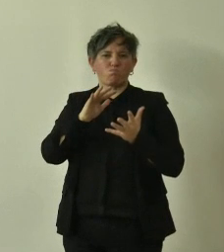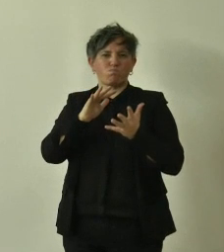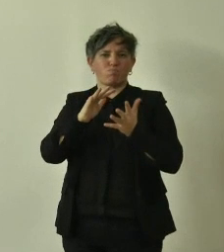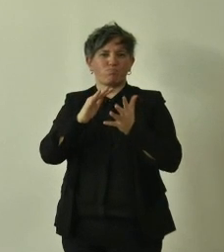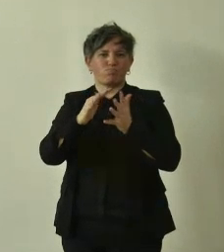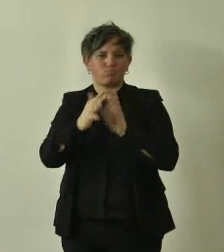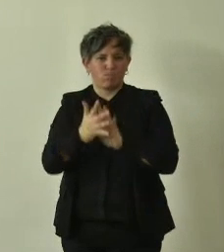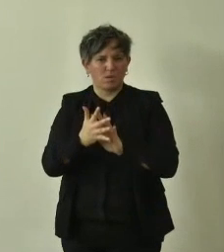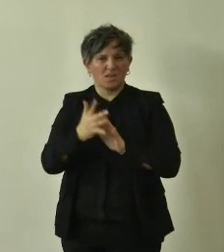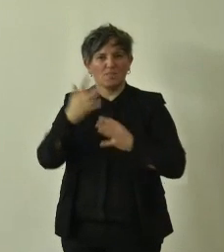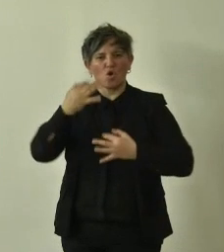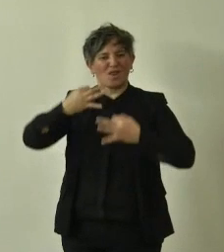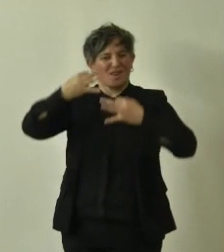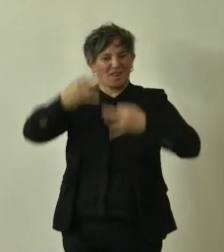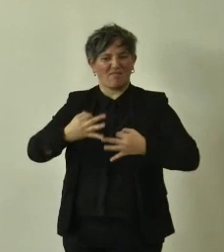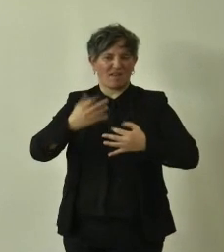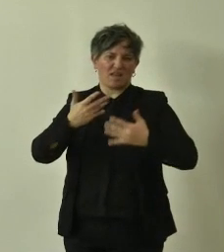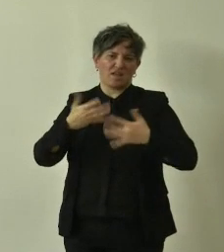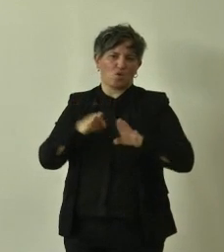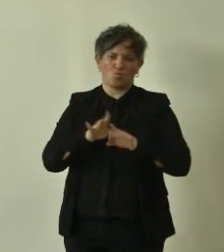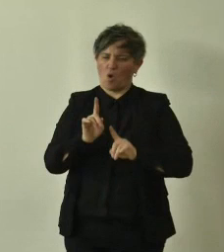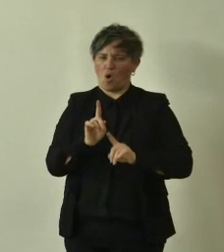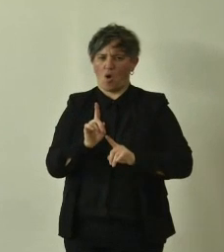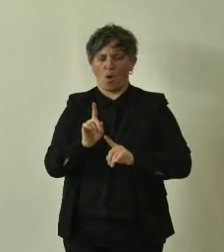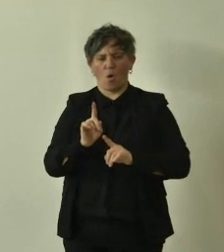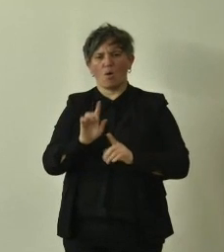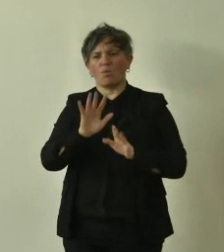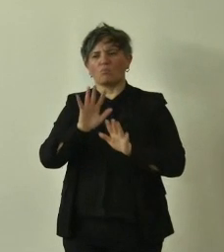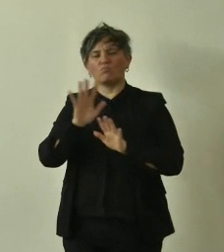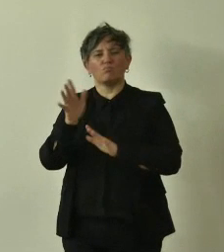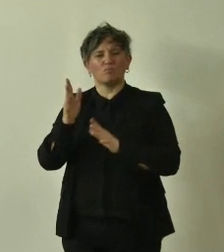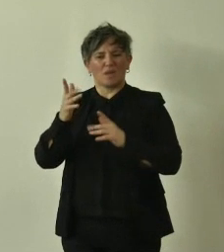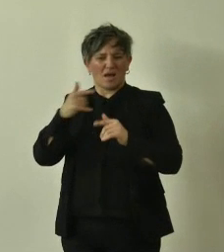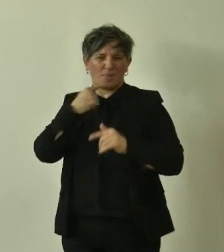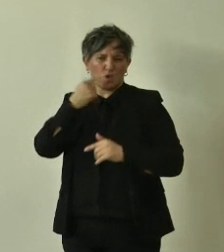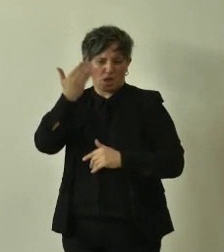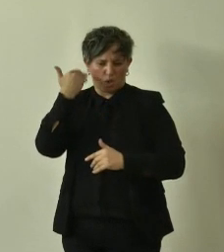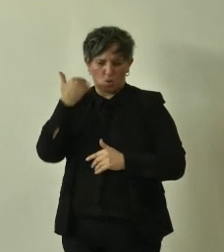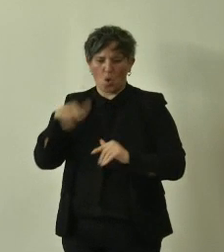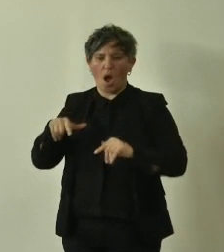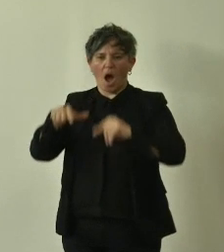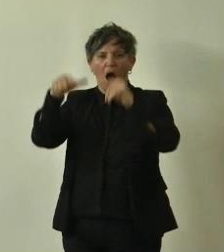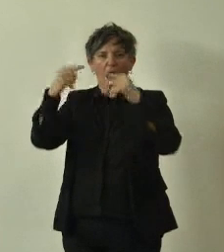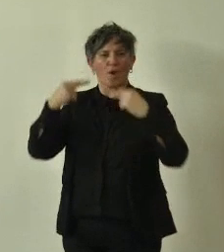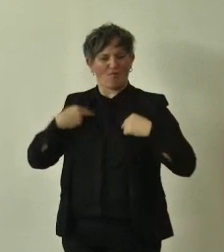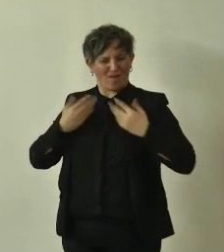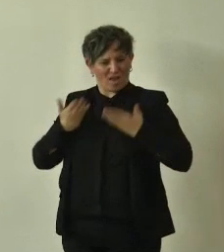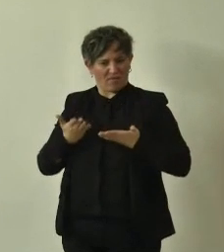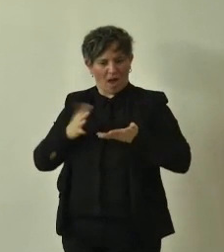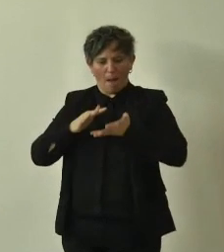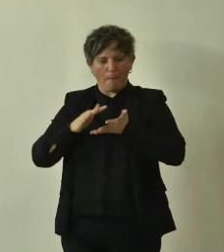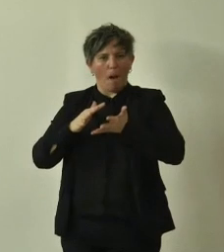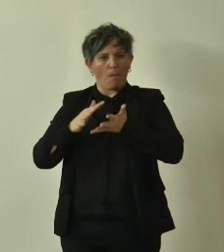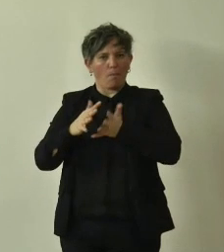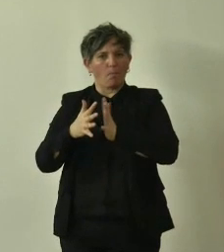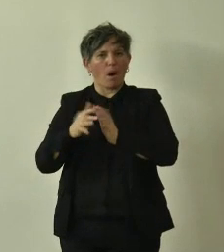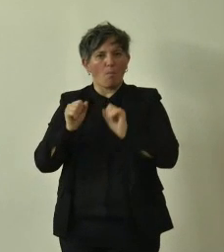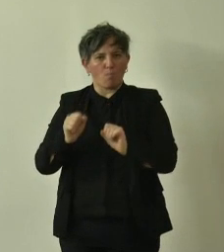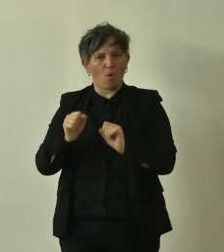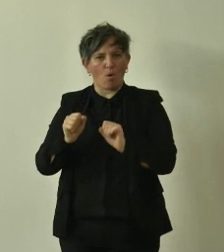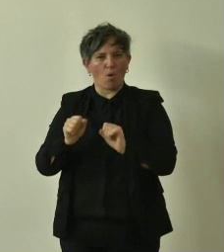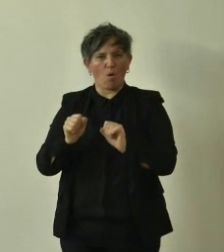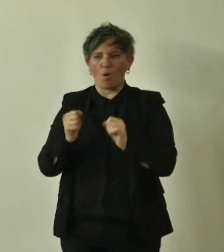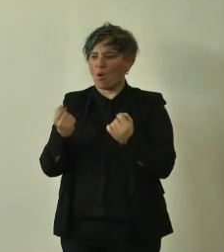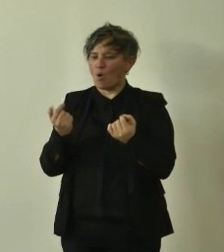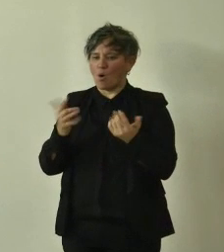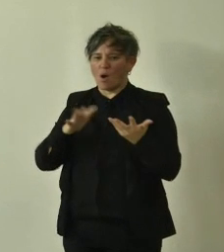'albero abbiamo detto un essere vivente che evolve nel tempo e che si confronta con le